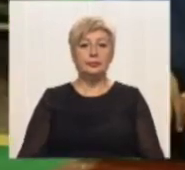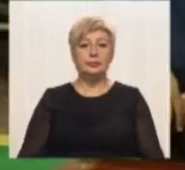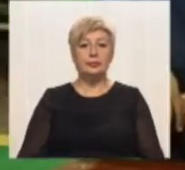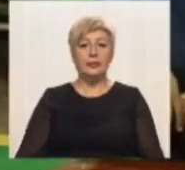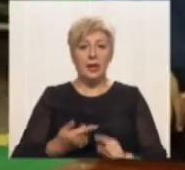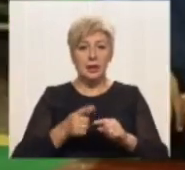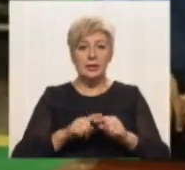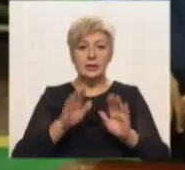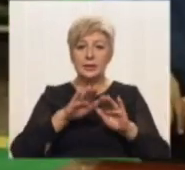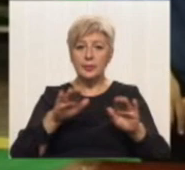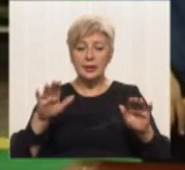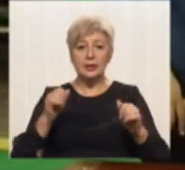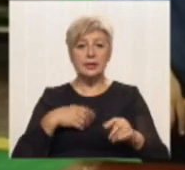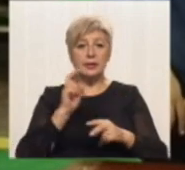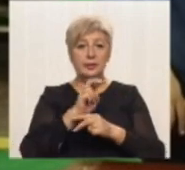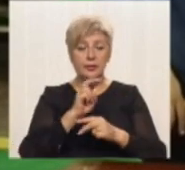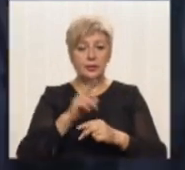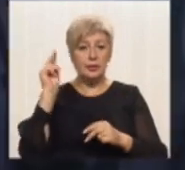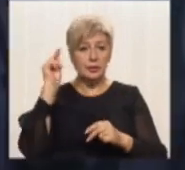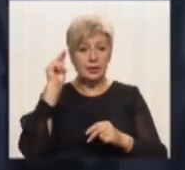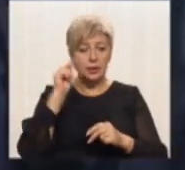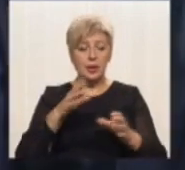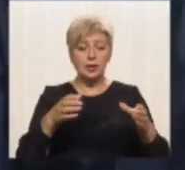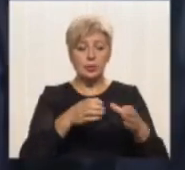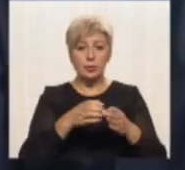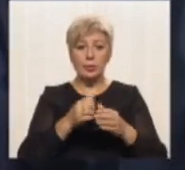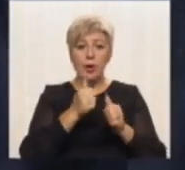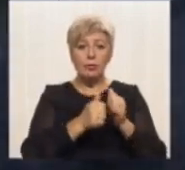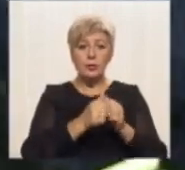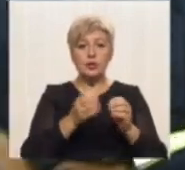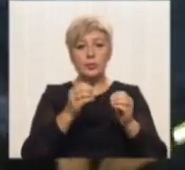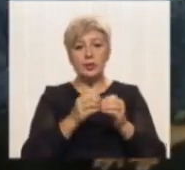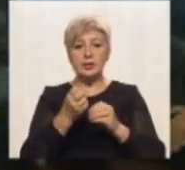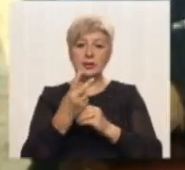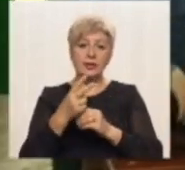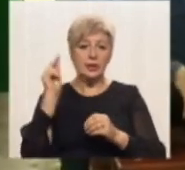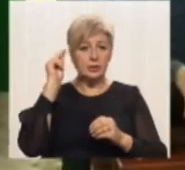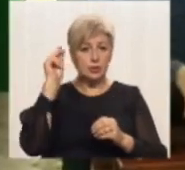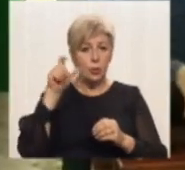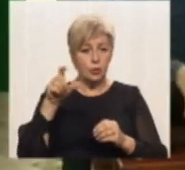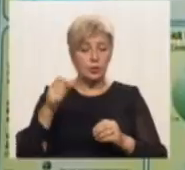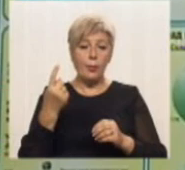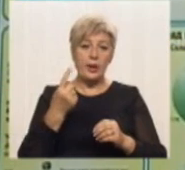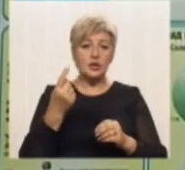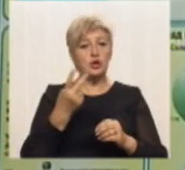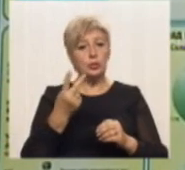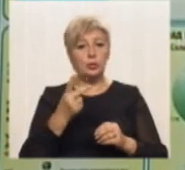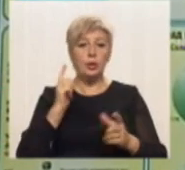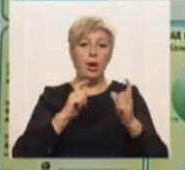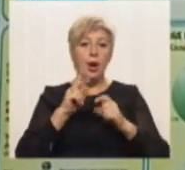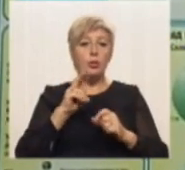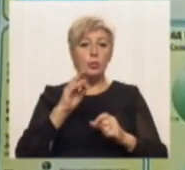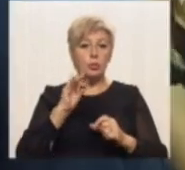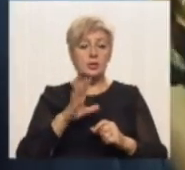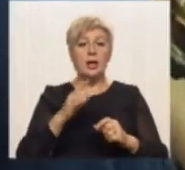Ці підлітки відвідують заняття групами. кожній по 10-12 учнів. Перший та другий курс. І на теорії, і на